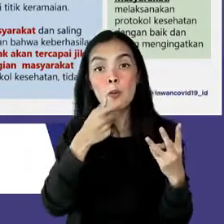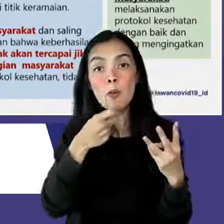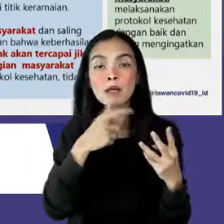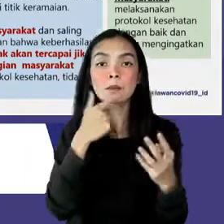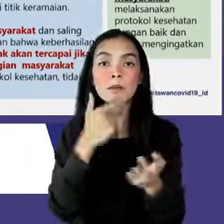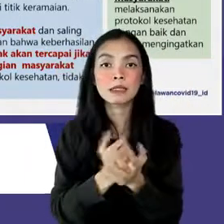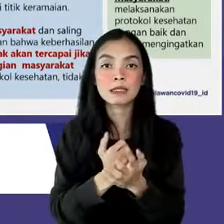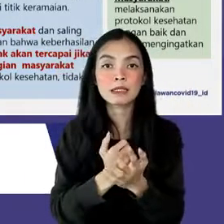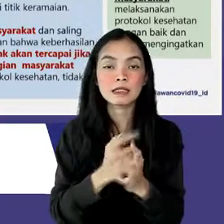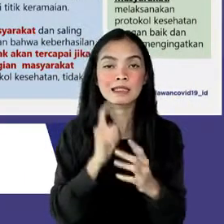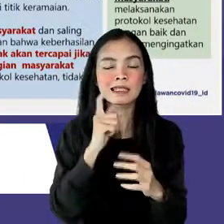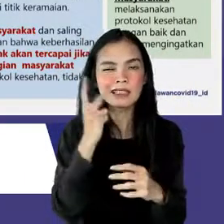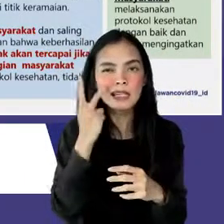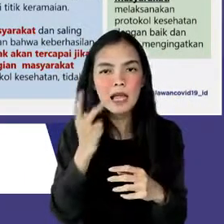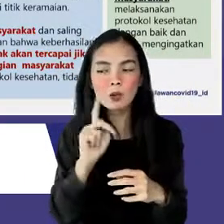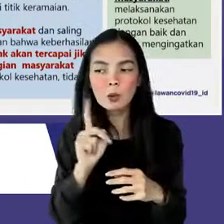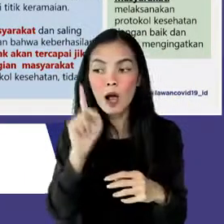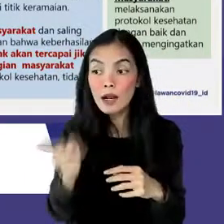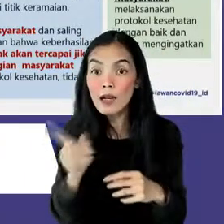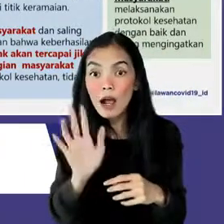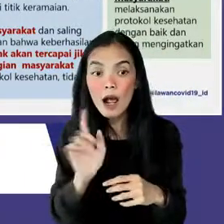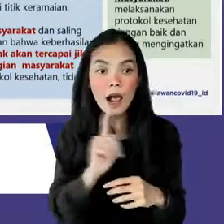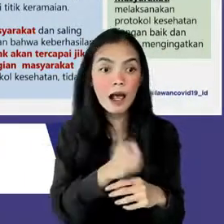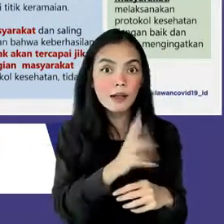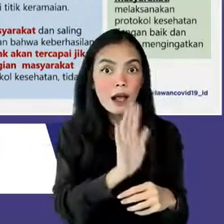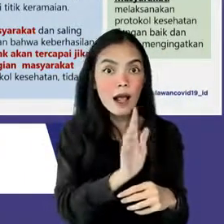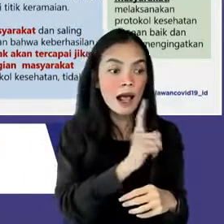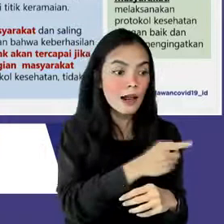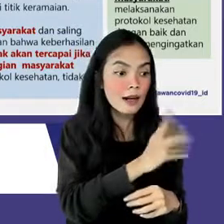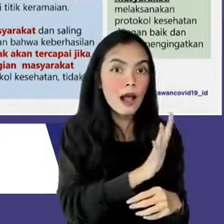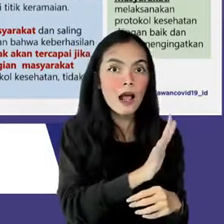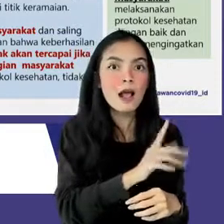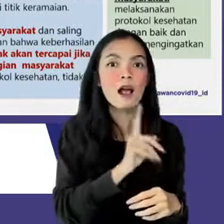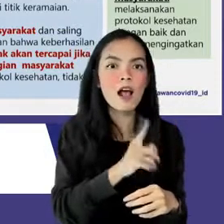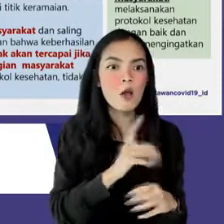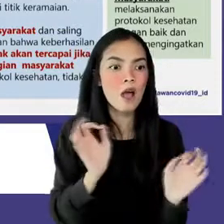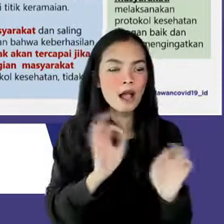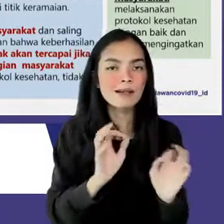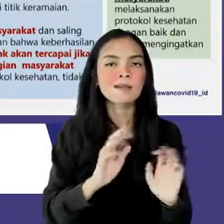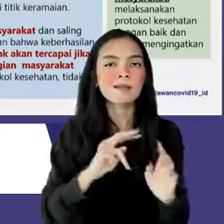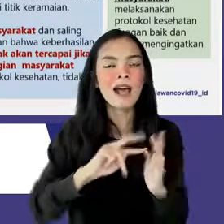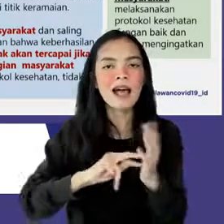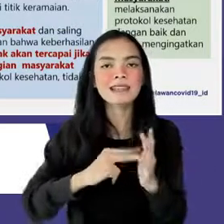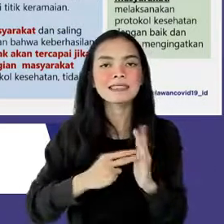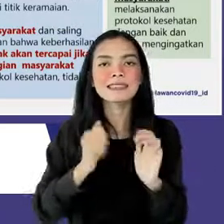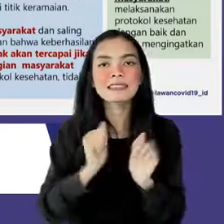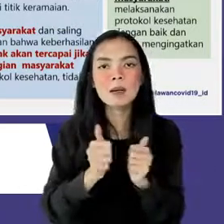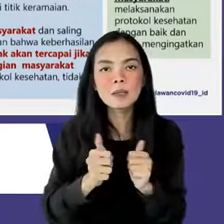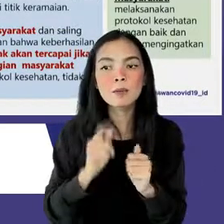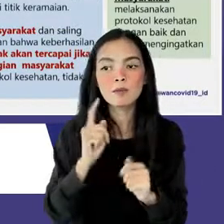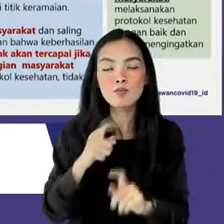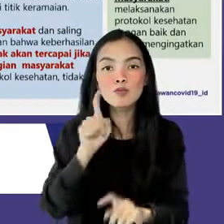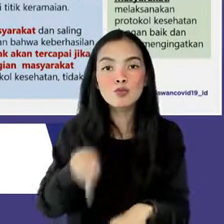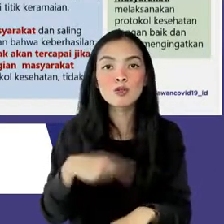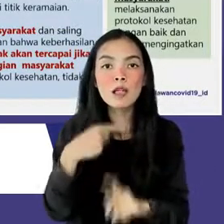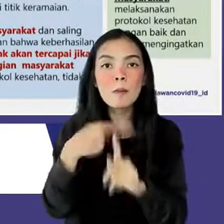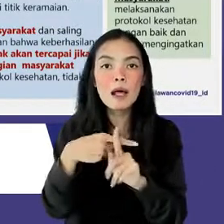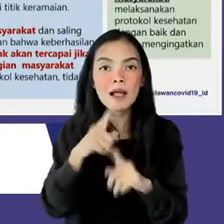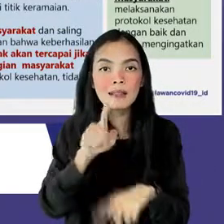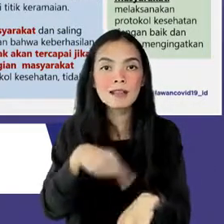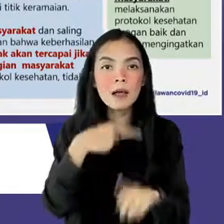selalu dipantau ketersediaannya dan disiapkan buffer atau rencana penambahan apabila kasus kembali melonjak.